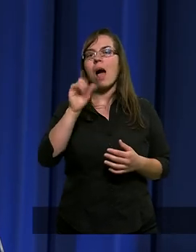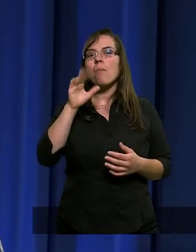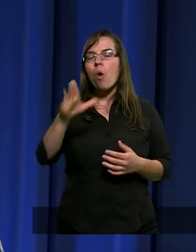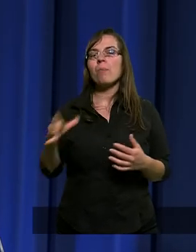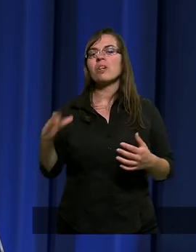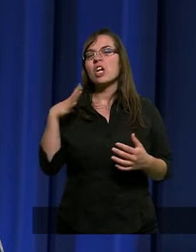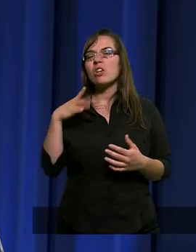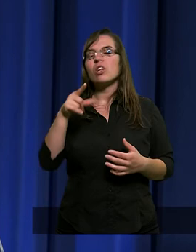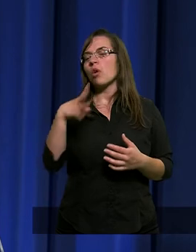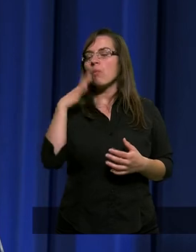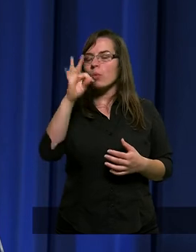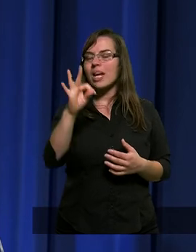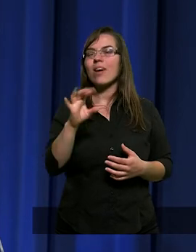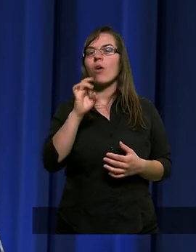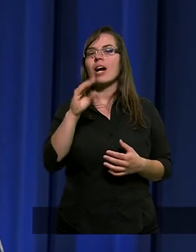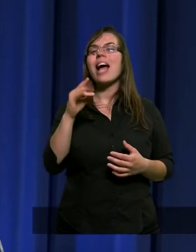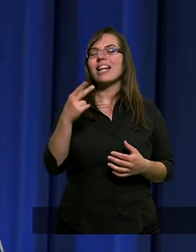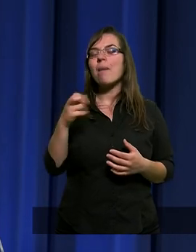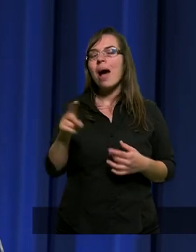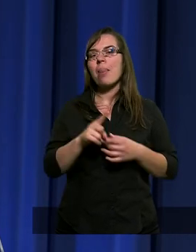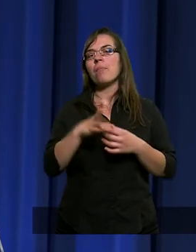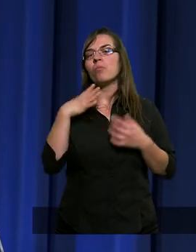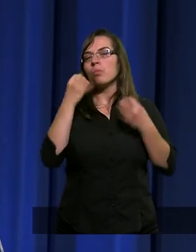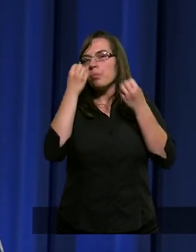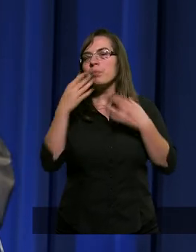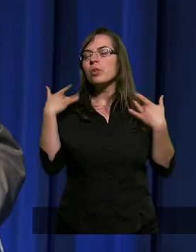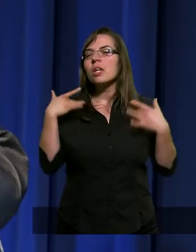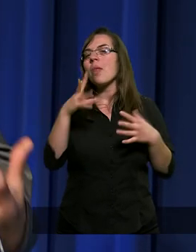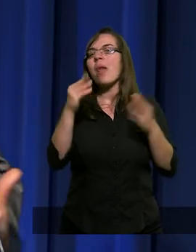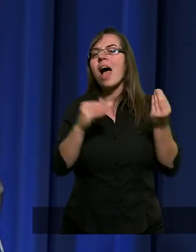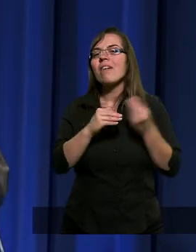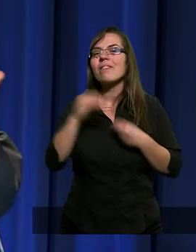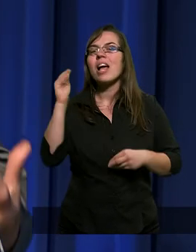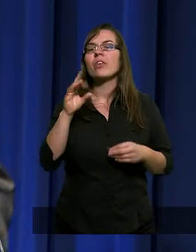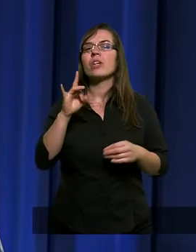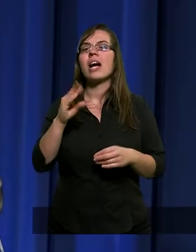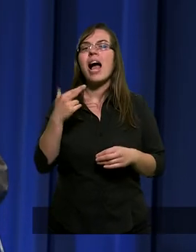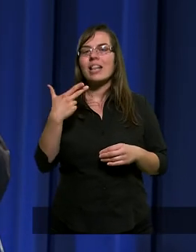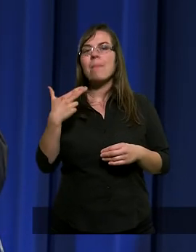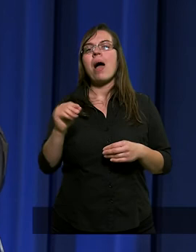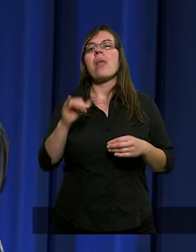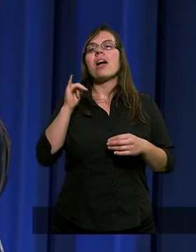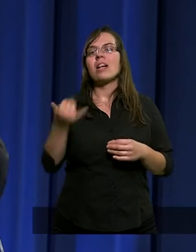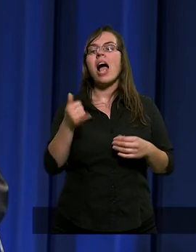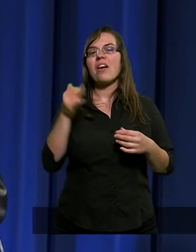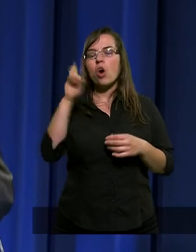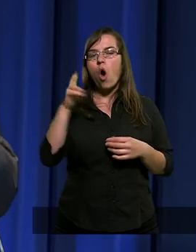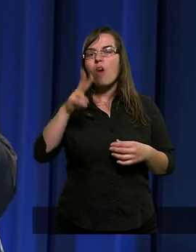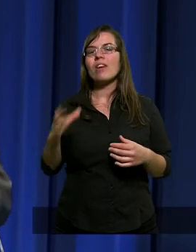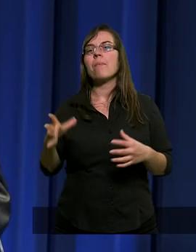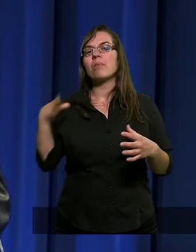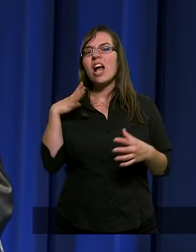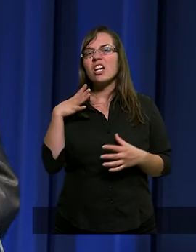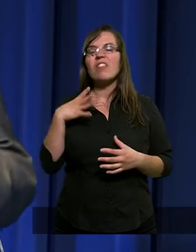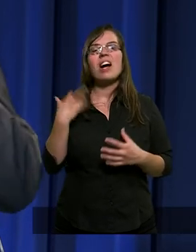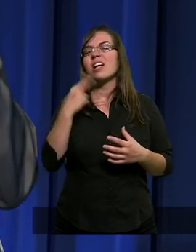przeżywał. To było jego getsemany. Ale największe getsemane, jakie ktokolwiek